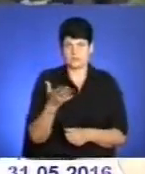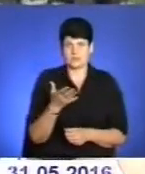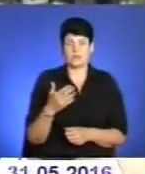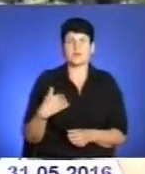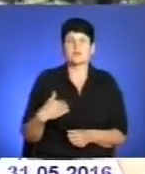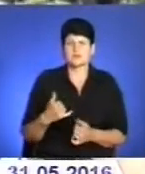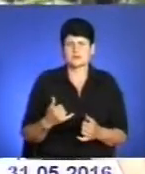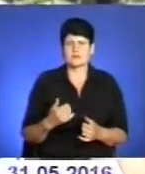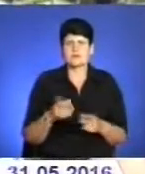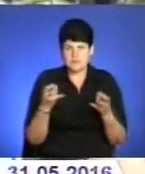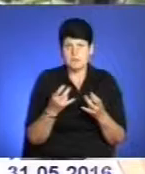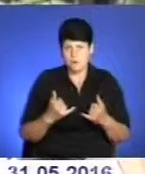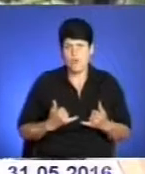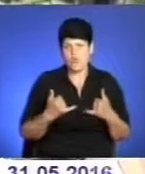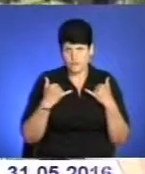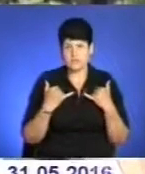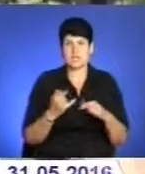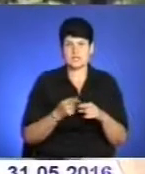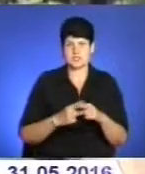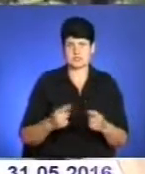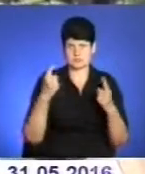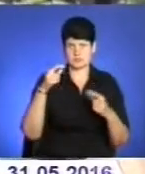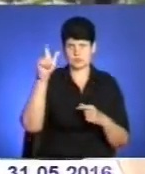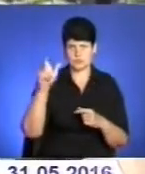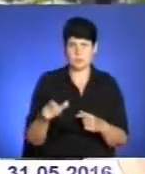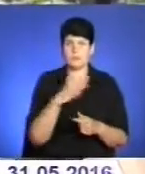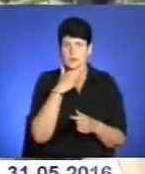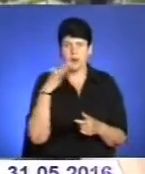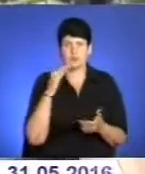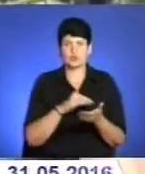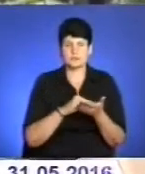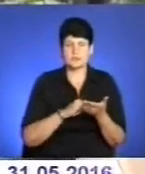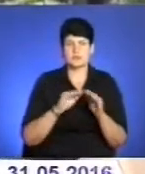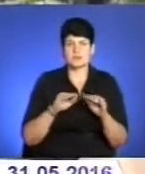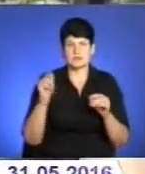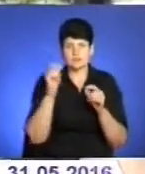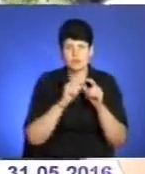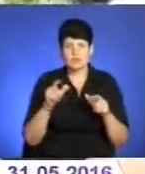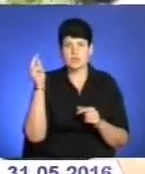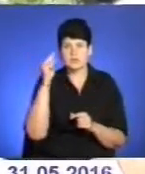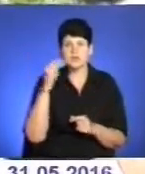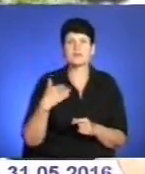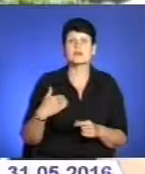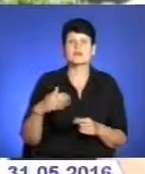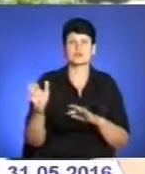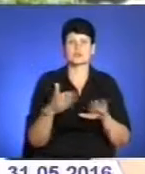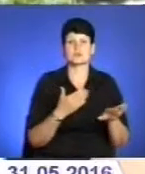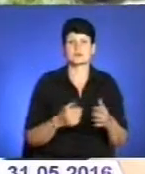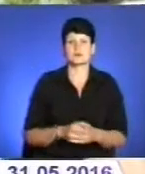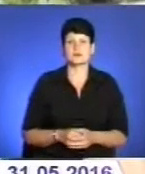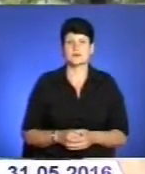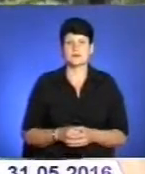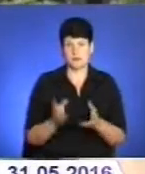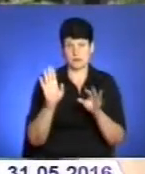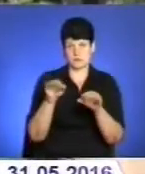життя не вдавалося. Натомість місцеві жителі ініціативу фалеристів підтримують, а перенесення чи руйнування